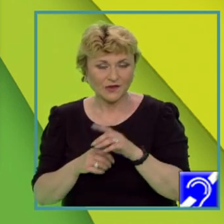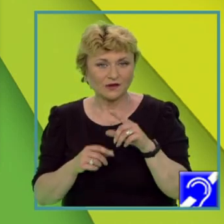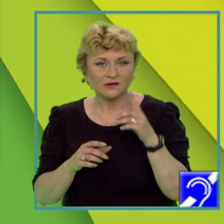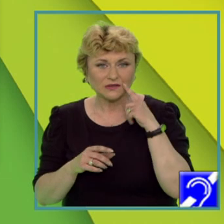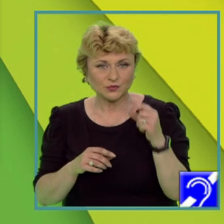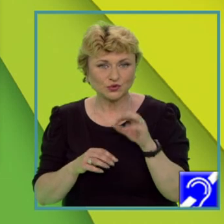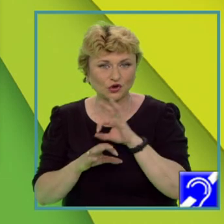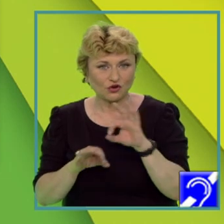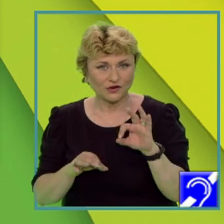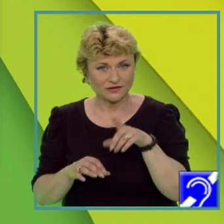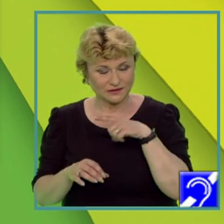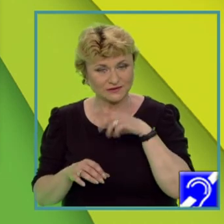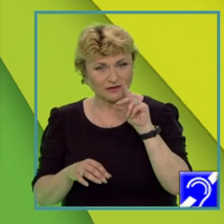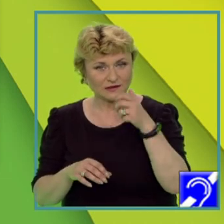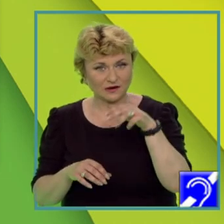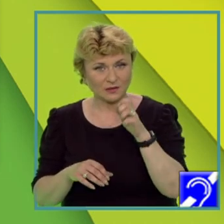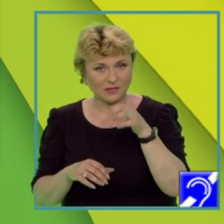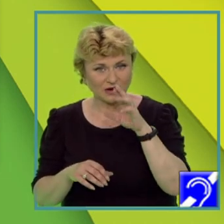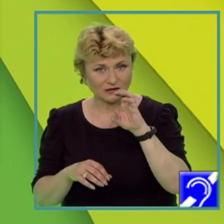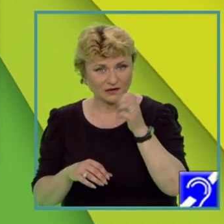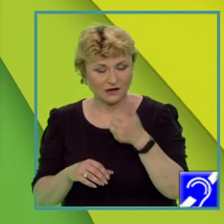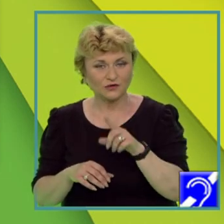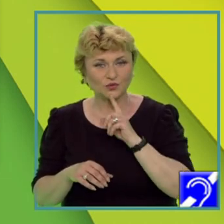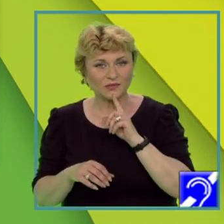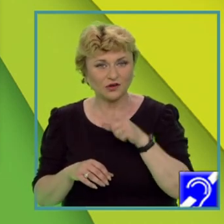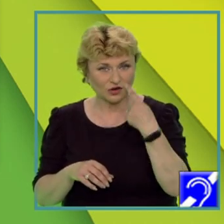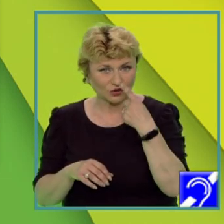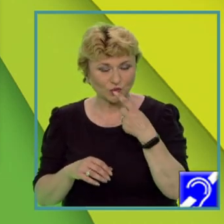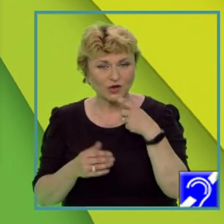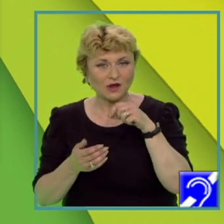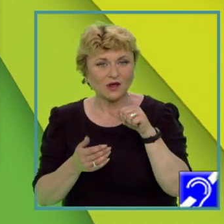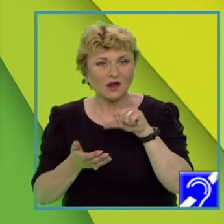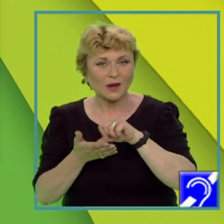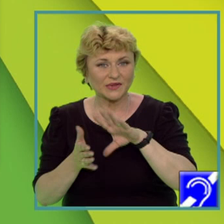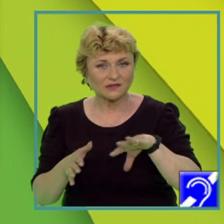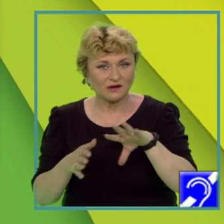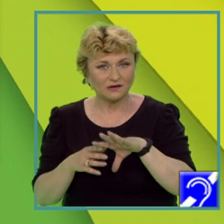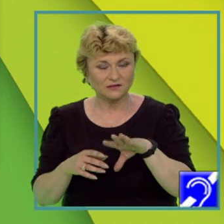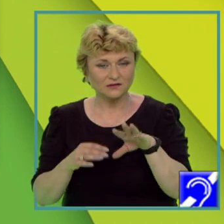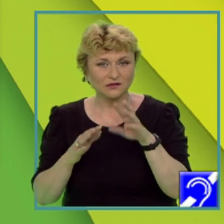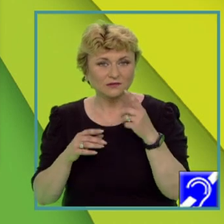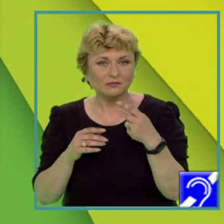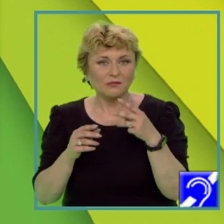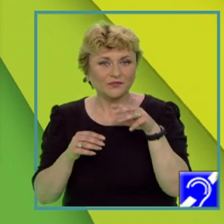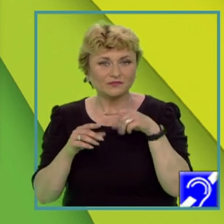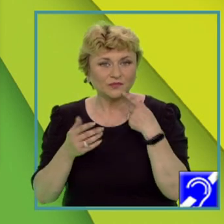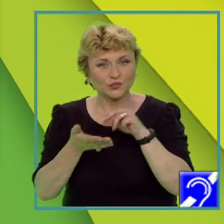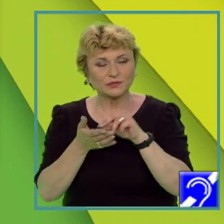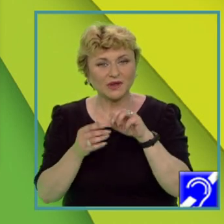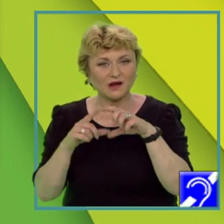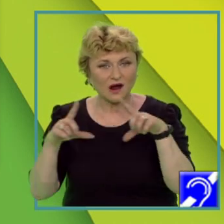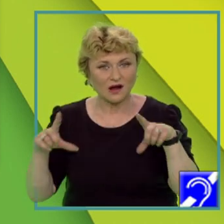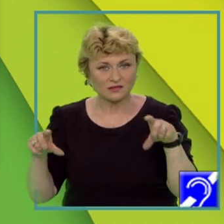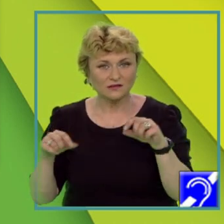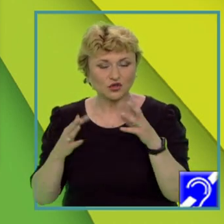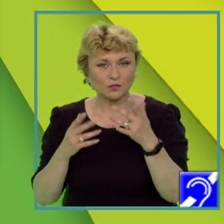corect este Danemarca. Numele orașului capitală marcat pe hartă cu numărul 8. Identificăm